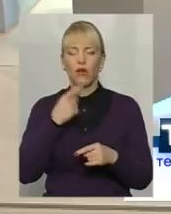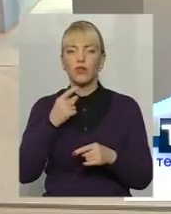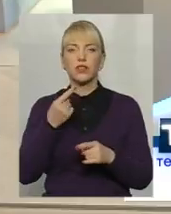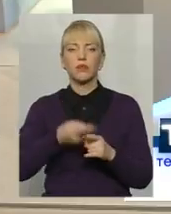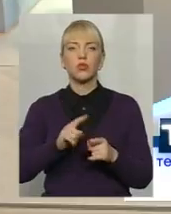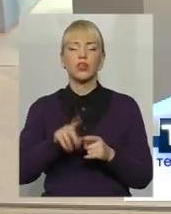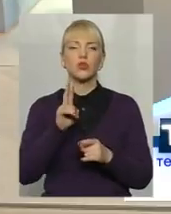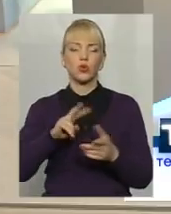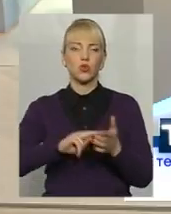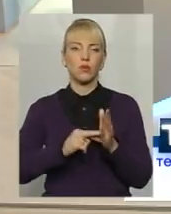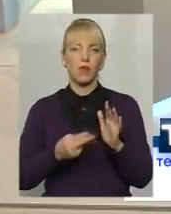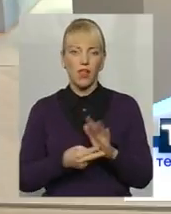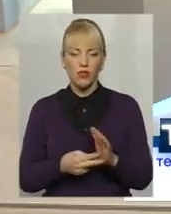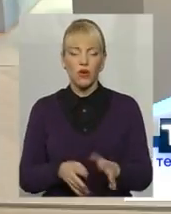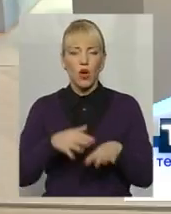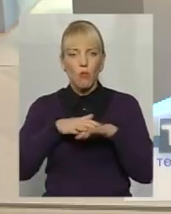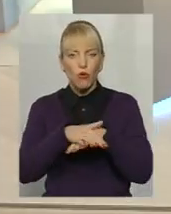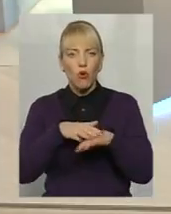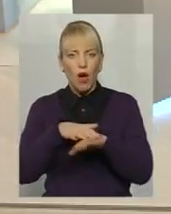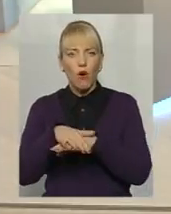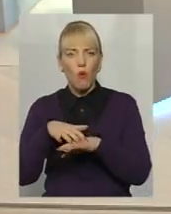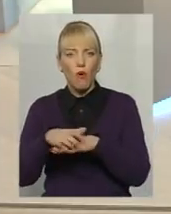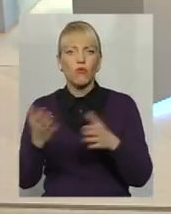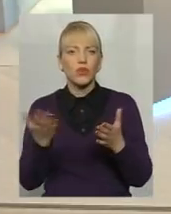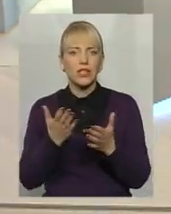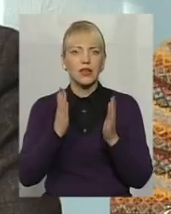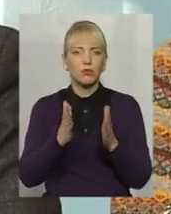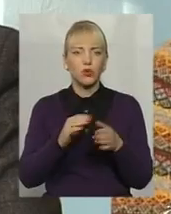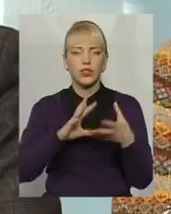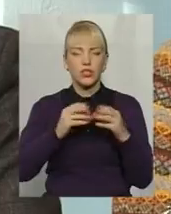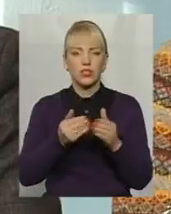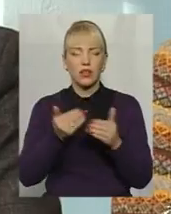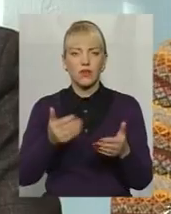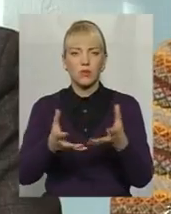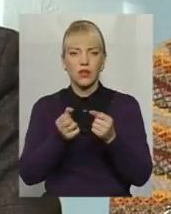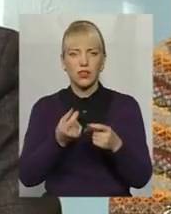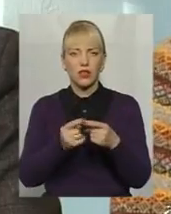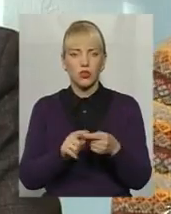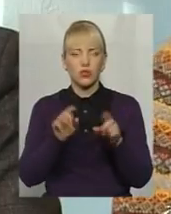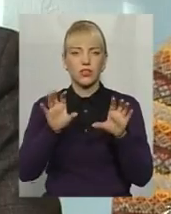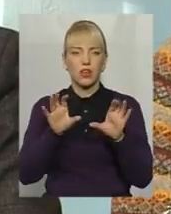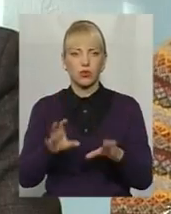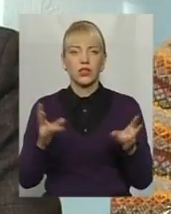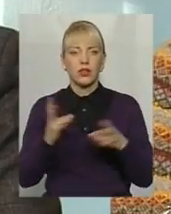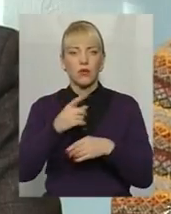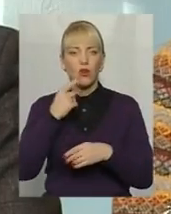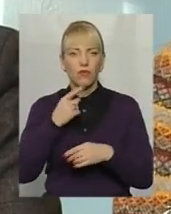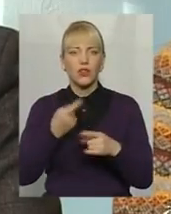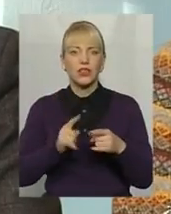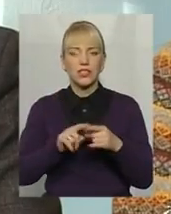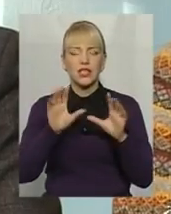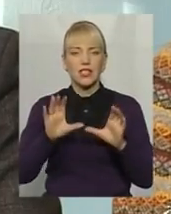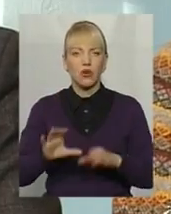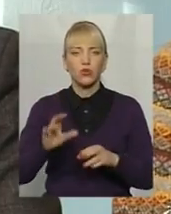планово прораховував, які результати будуть від прийняття даного закону, і варто говорити, що цей закон